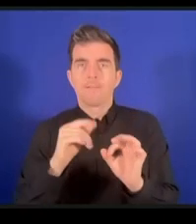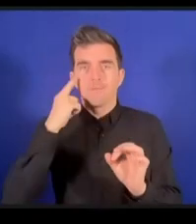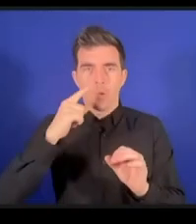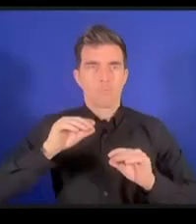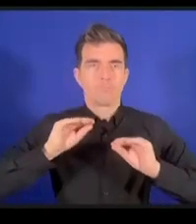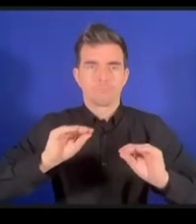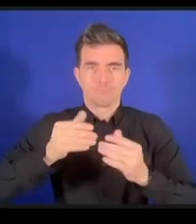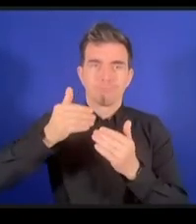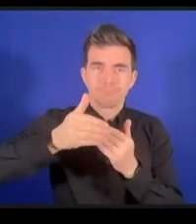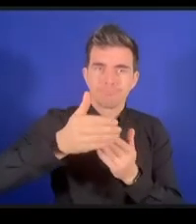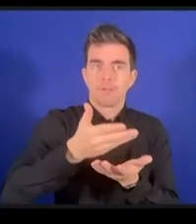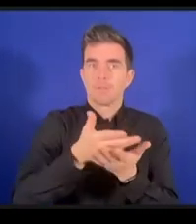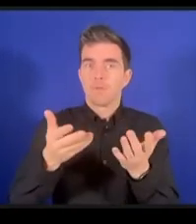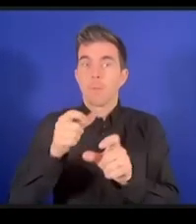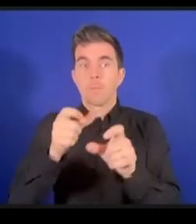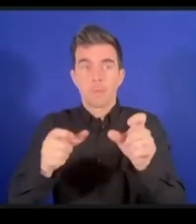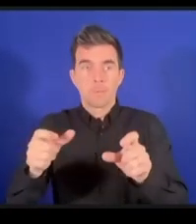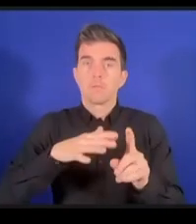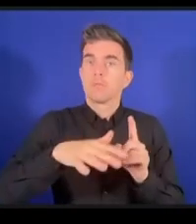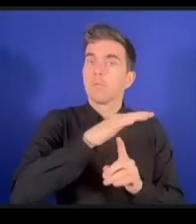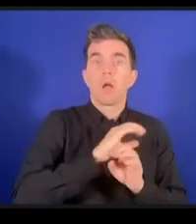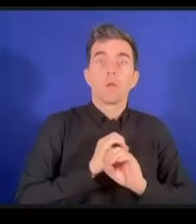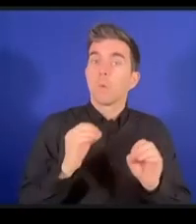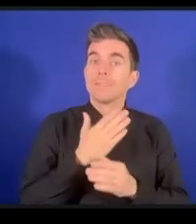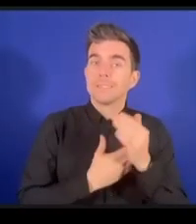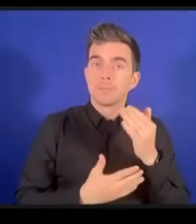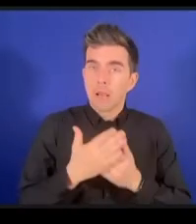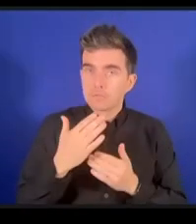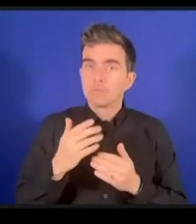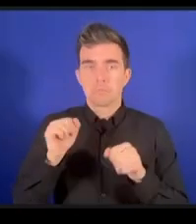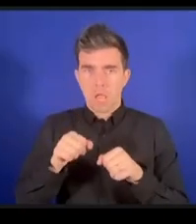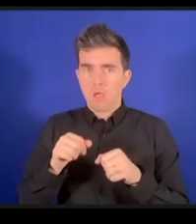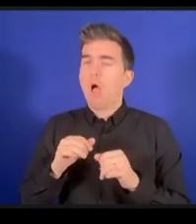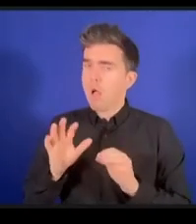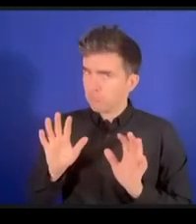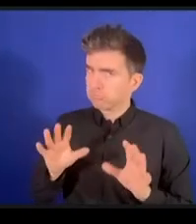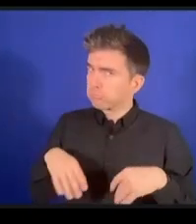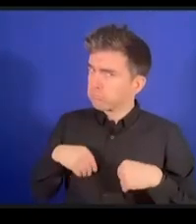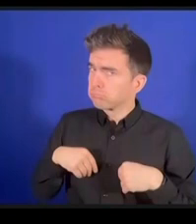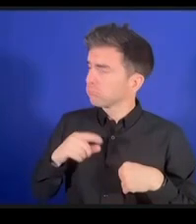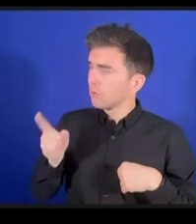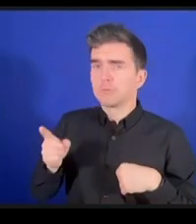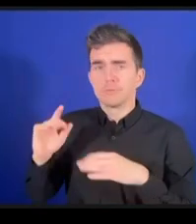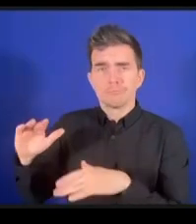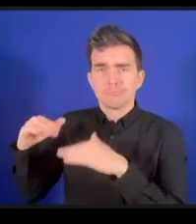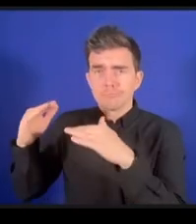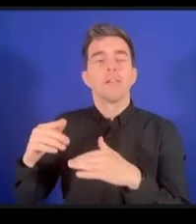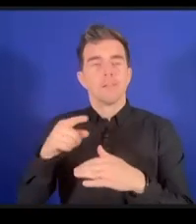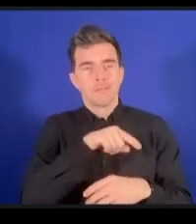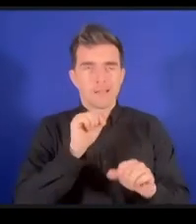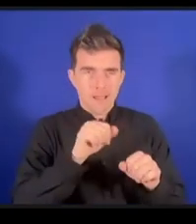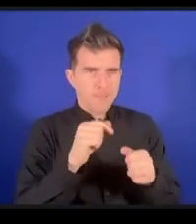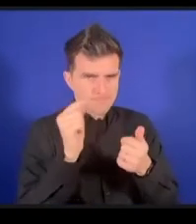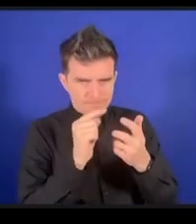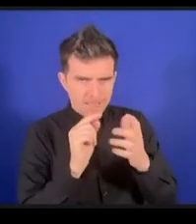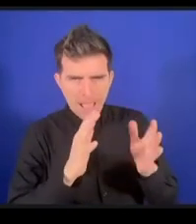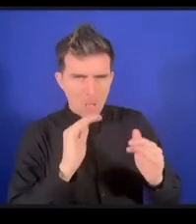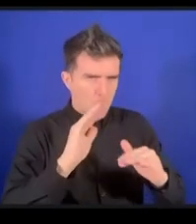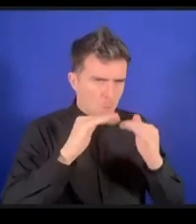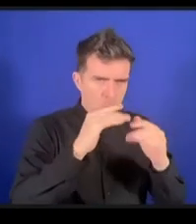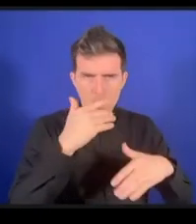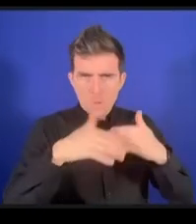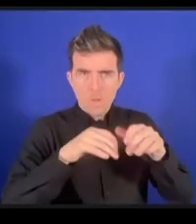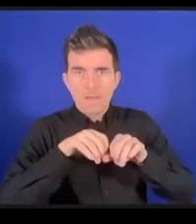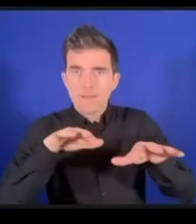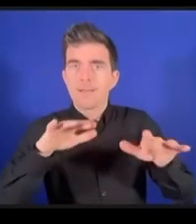つまり障害のない人に対して訓練をしていくこういったテクノロジーを障害のある人